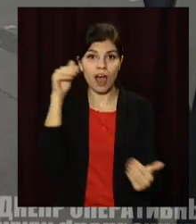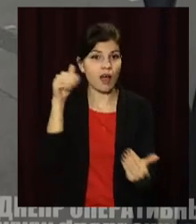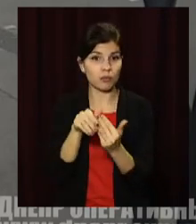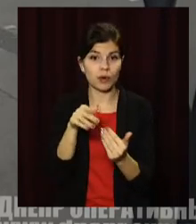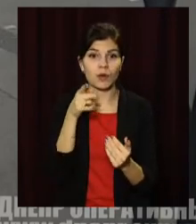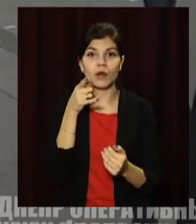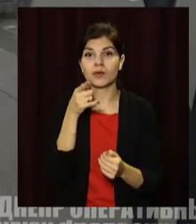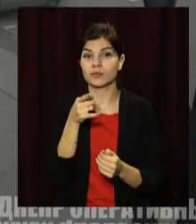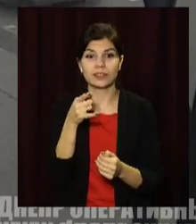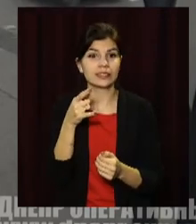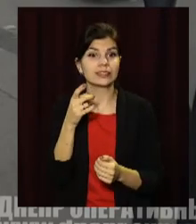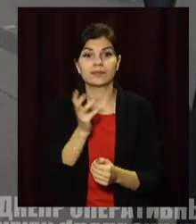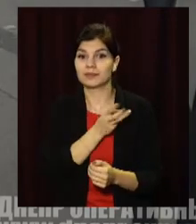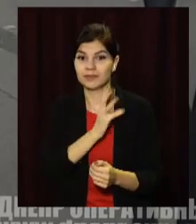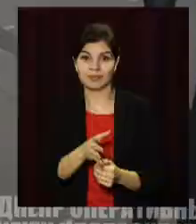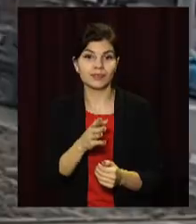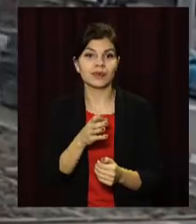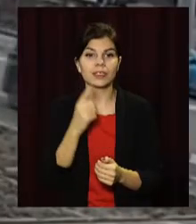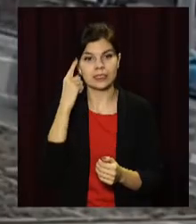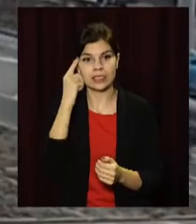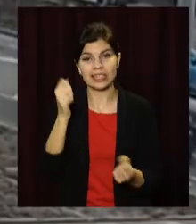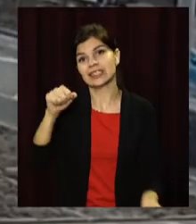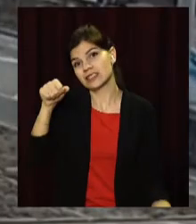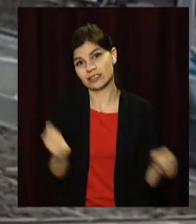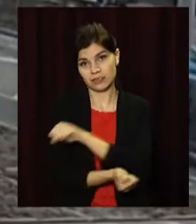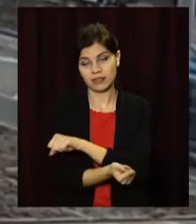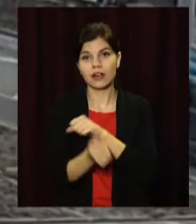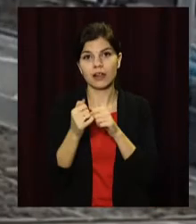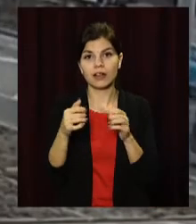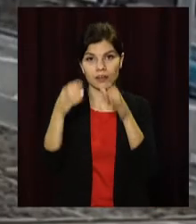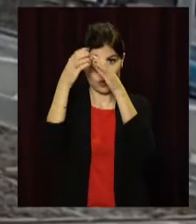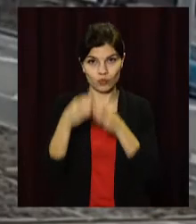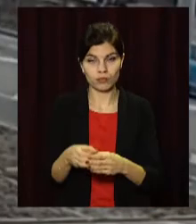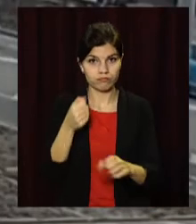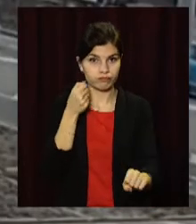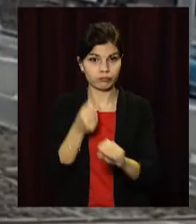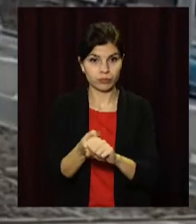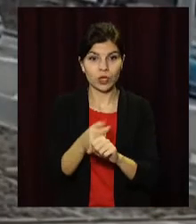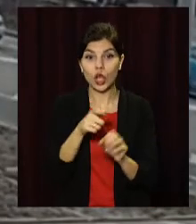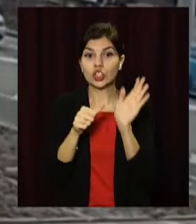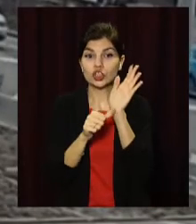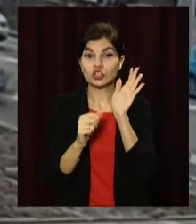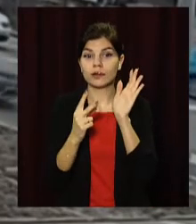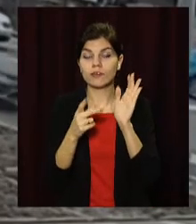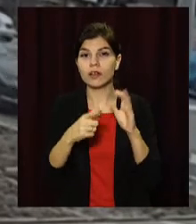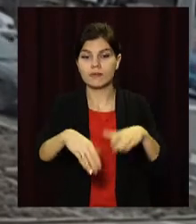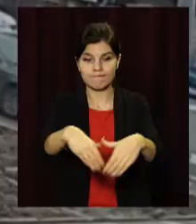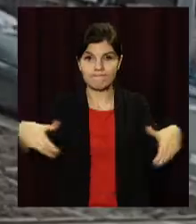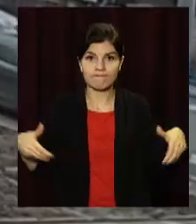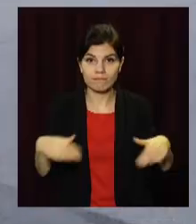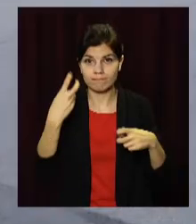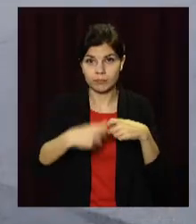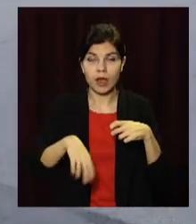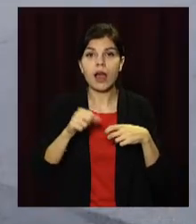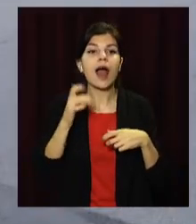автомобілем Крайслер, що стояв попереду, вивернув у бік і врізався в опору. У 62-ї маршрутки пошкоджений бампер, а в